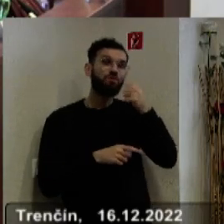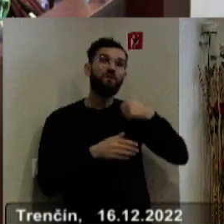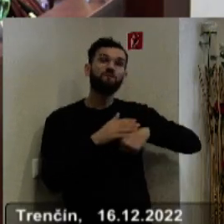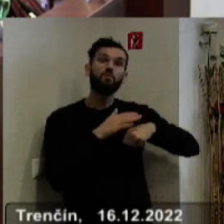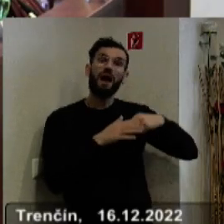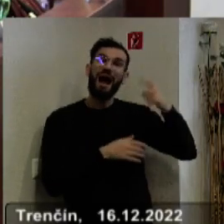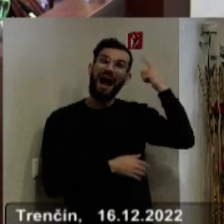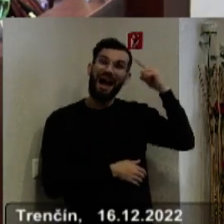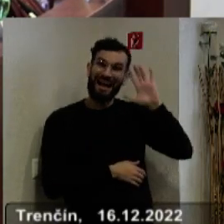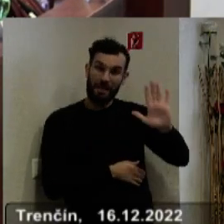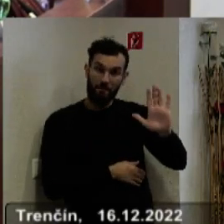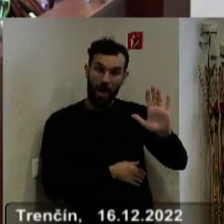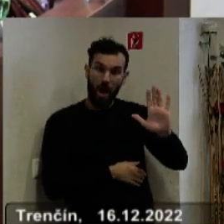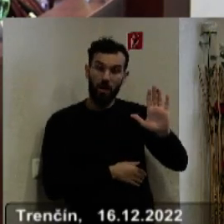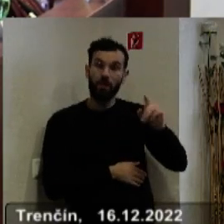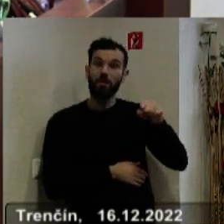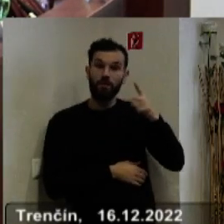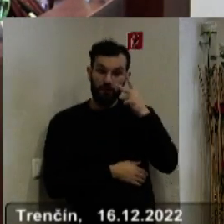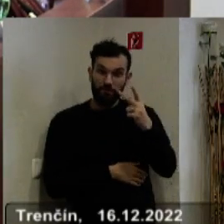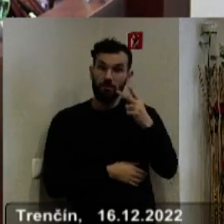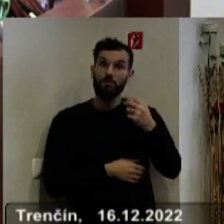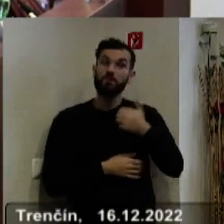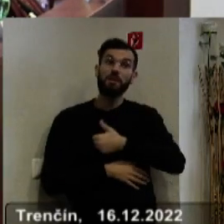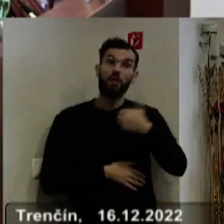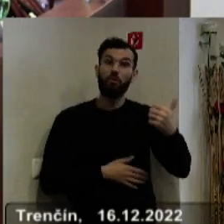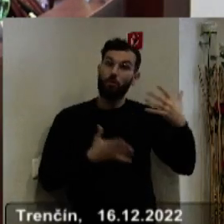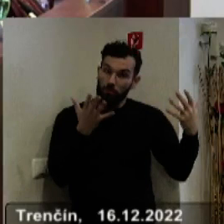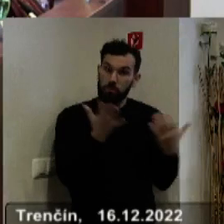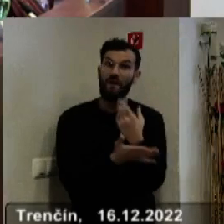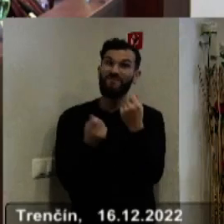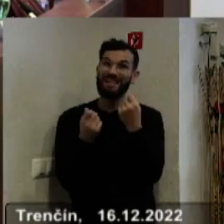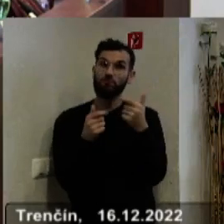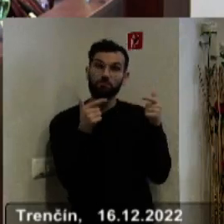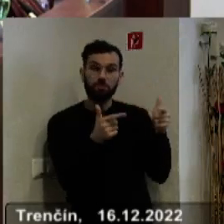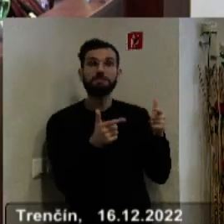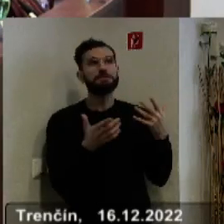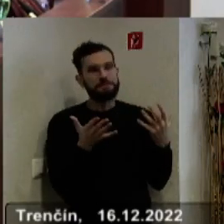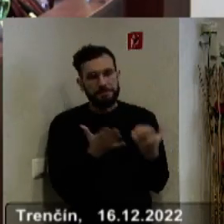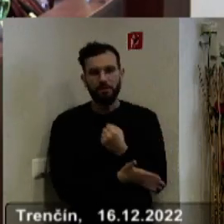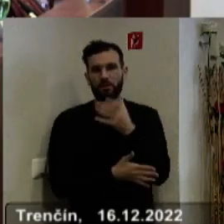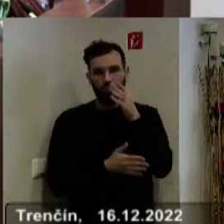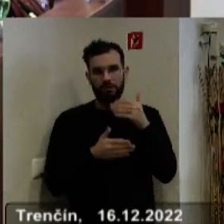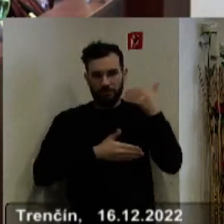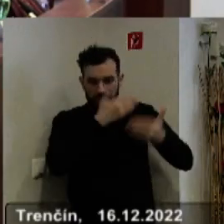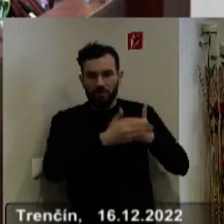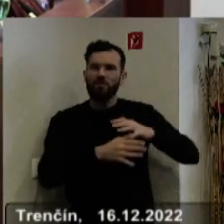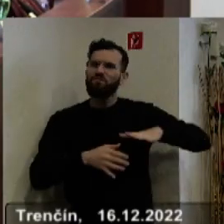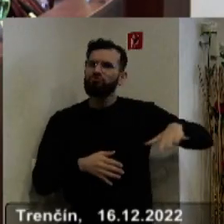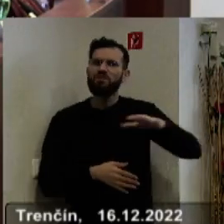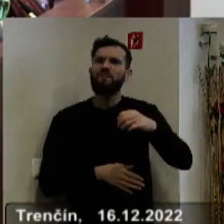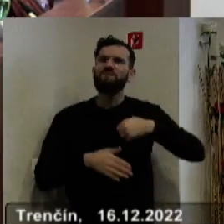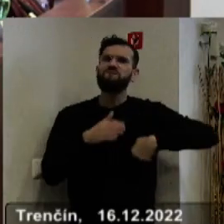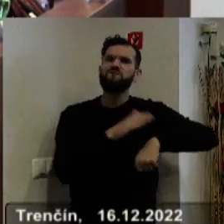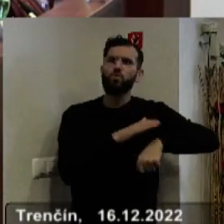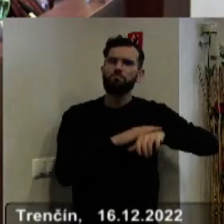že aj pre Trenčanskú fotboľovú akadémiu sa v tomto roku našli finančné prostriedky, z ktorého budú podporované všetky fotboľové kluby